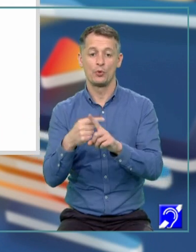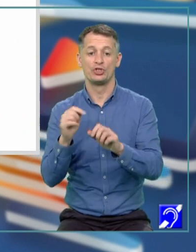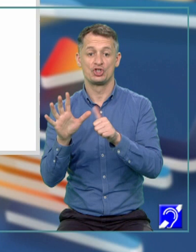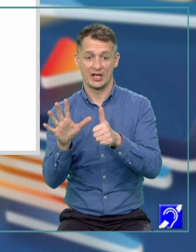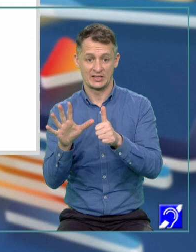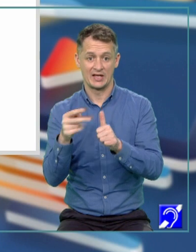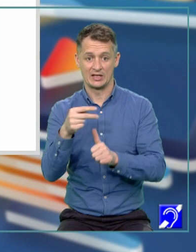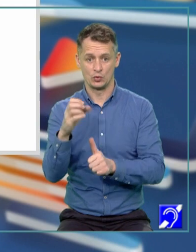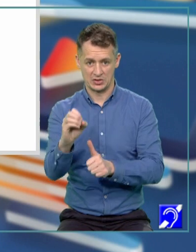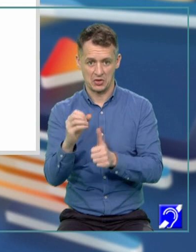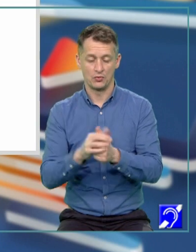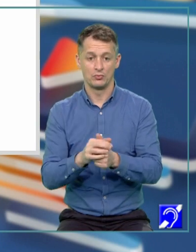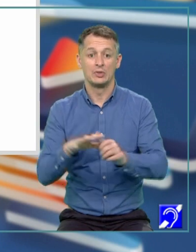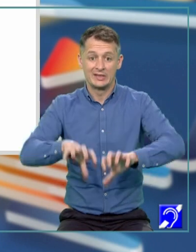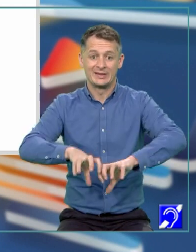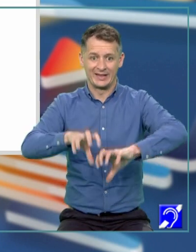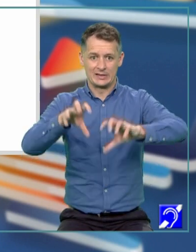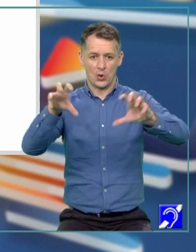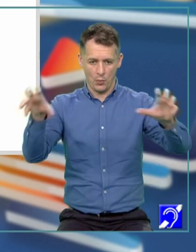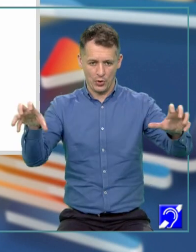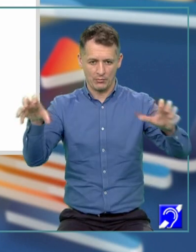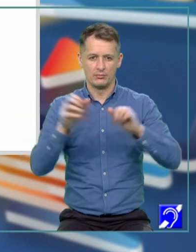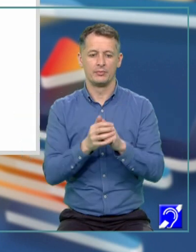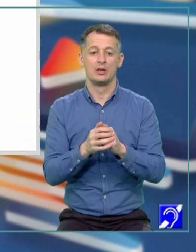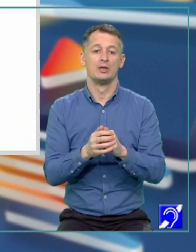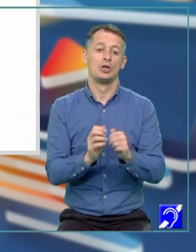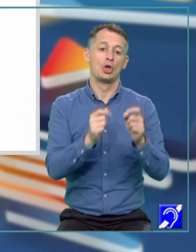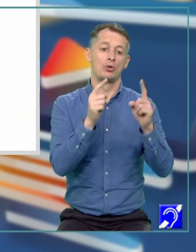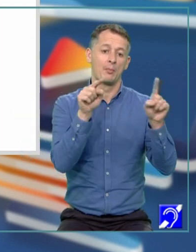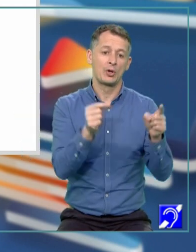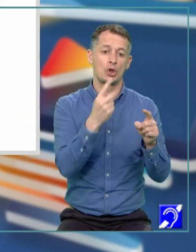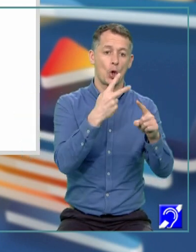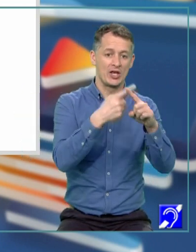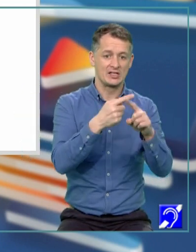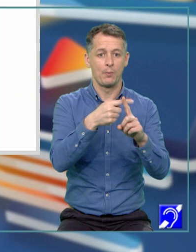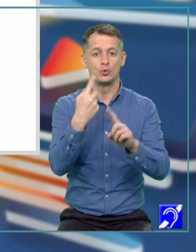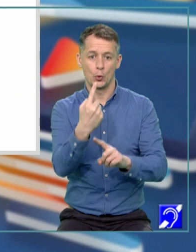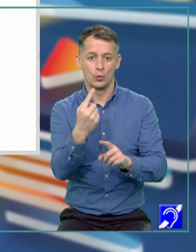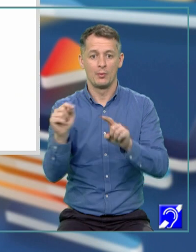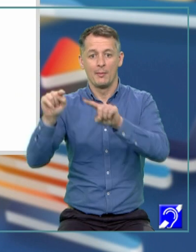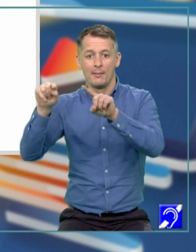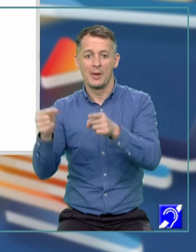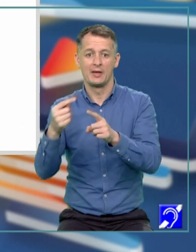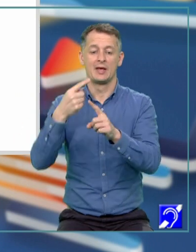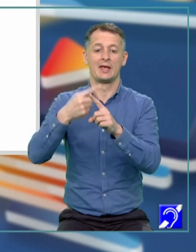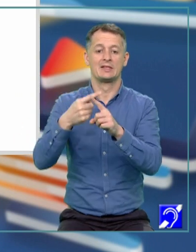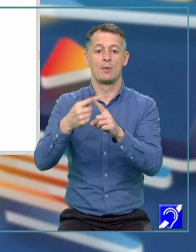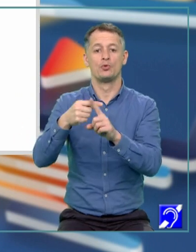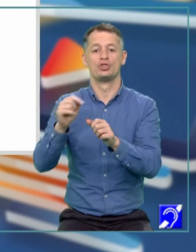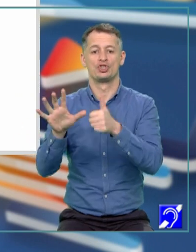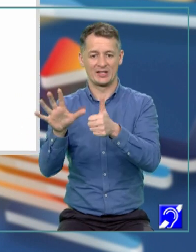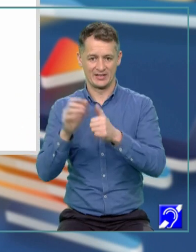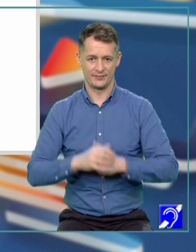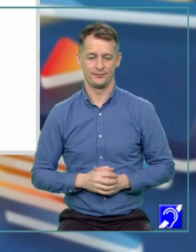egal cu 0, o vom descompune ca fiind 2X plus 1 pe lângă X plus 6.